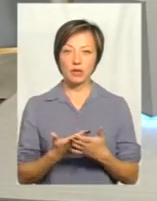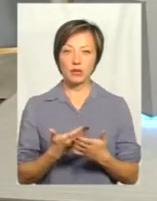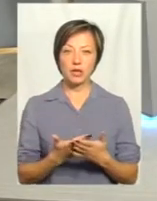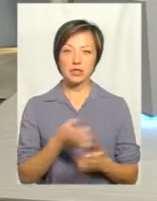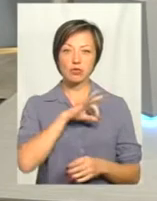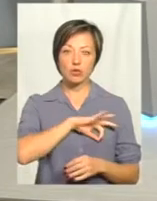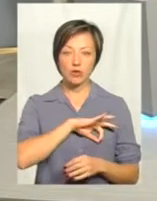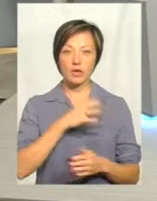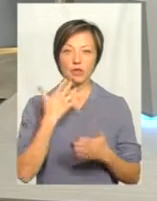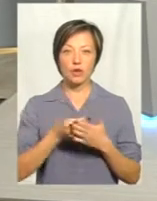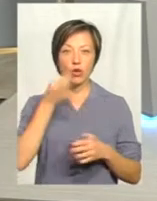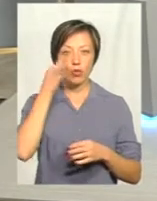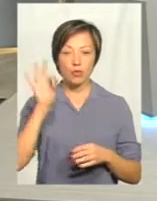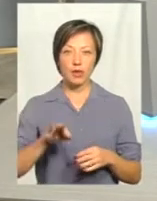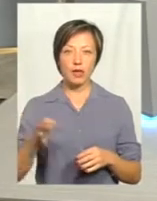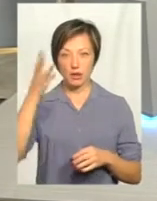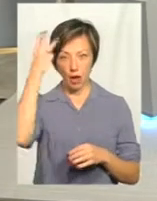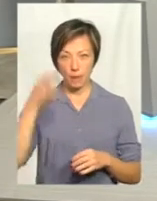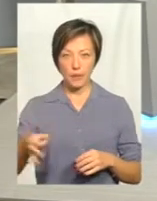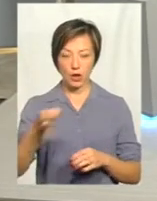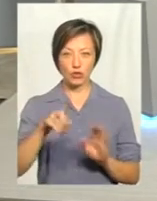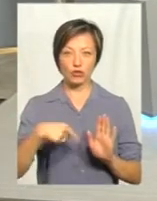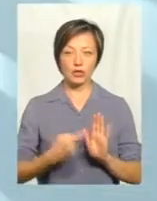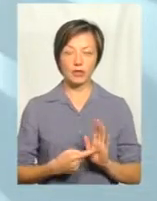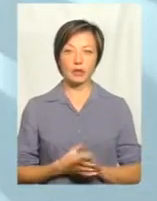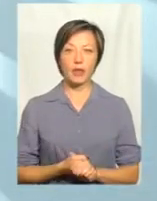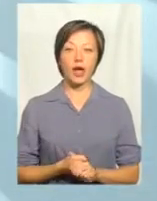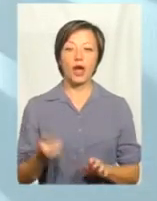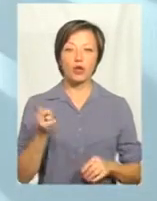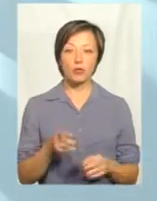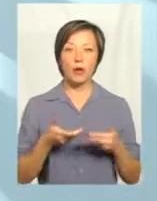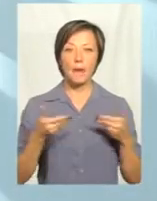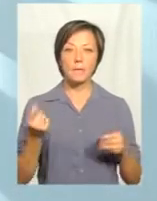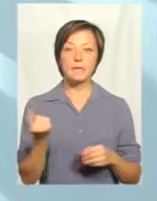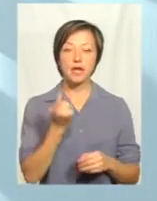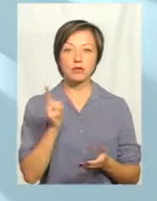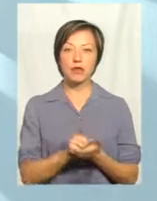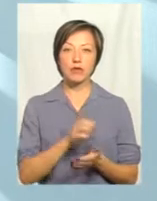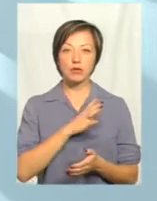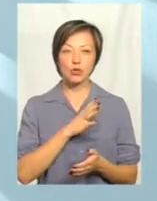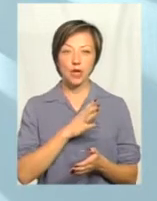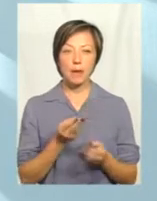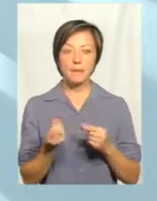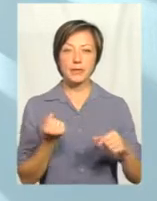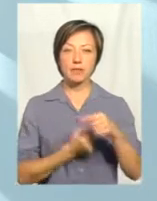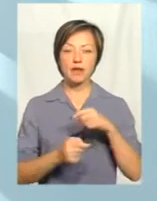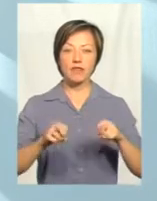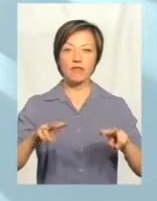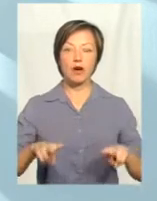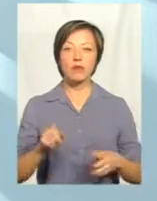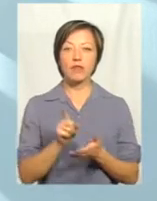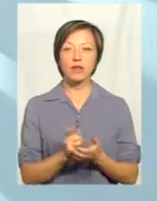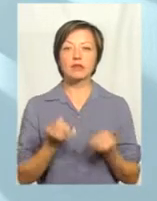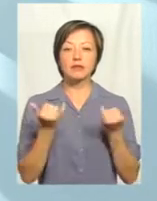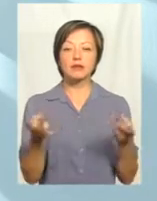застосувати десь свої вміння, от саме на Хмельниччині? Тому ми, те, що я казав, перше, вони повинні бути підприємницький фах. Вони повинні розуміти,